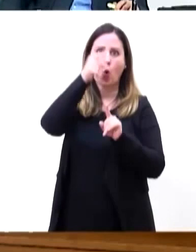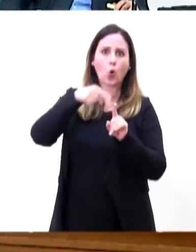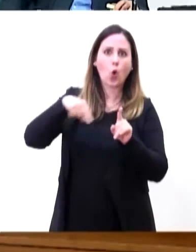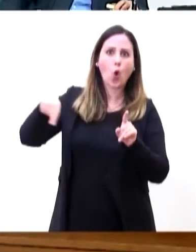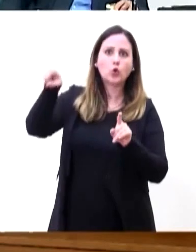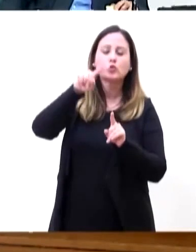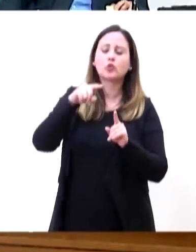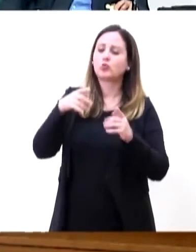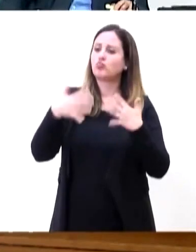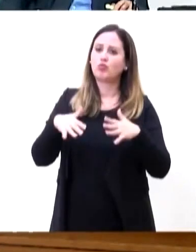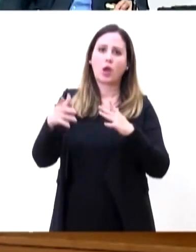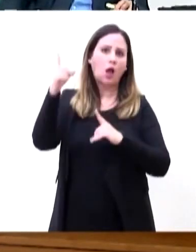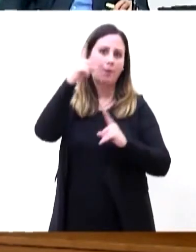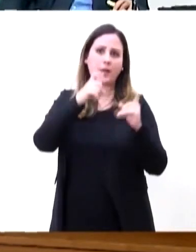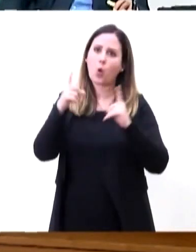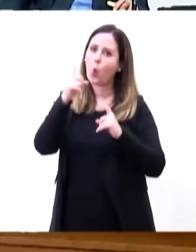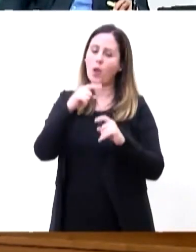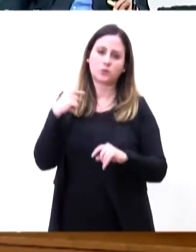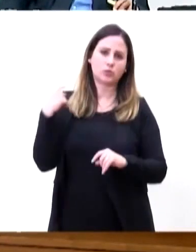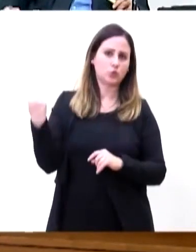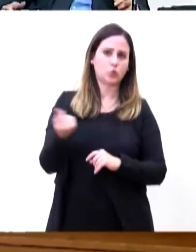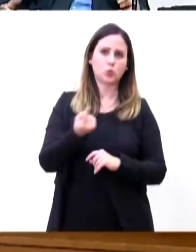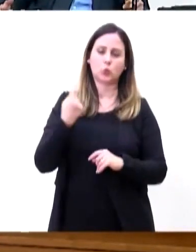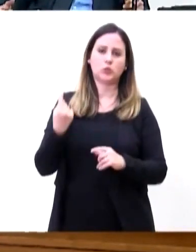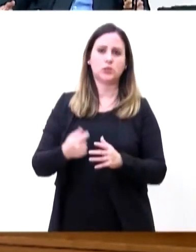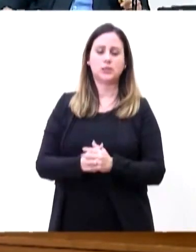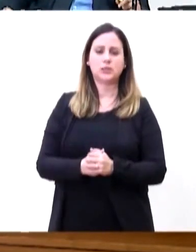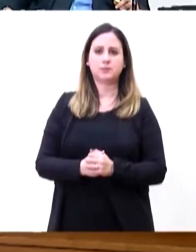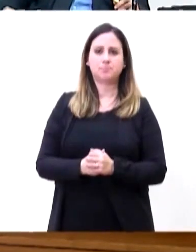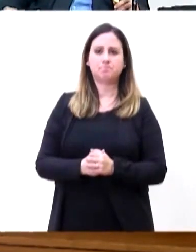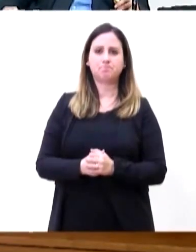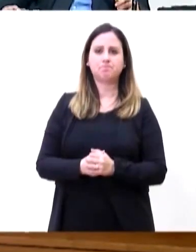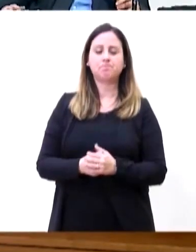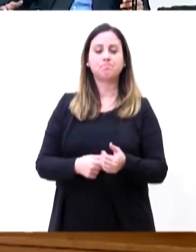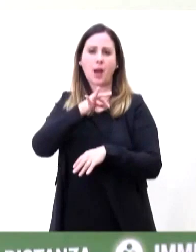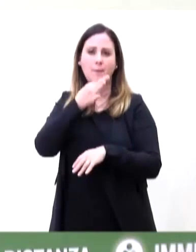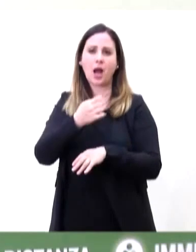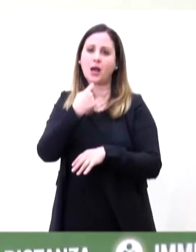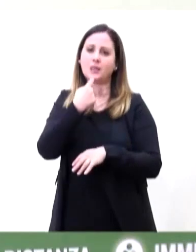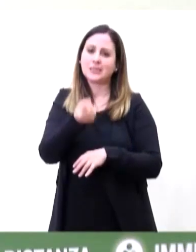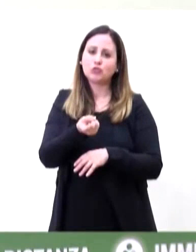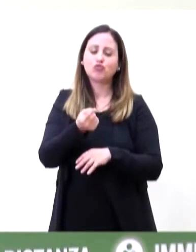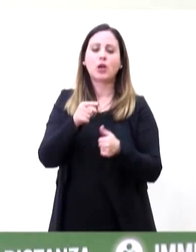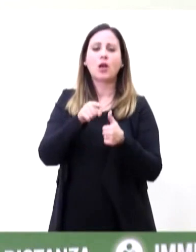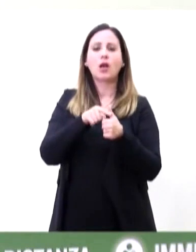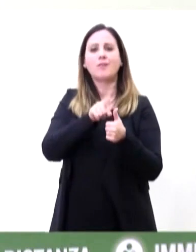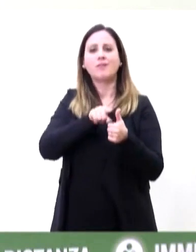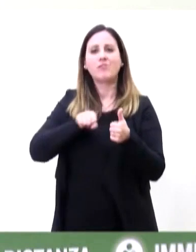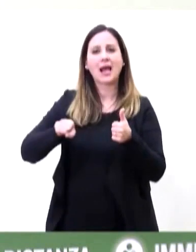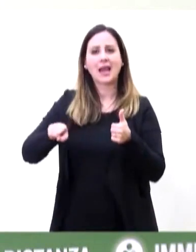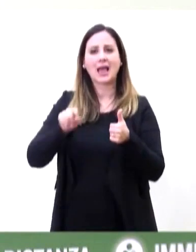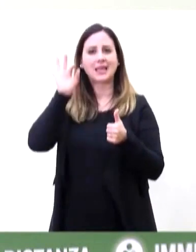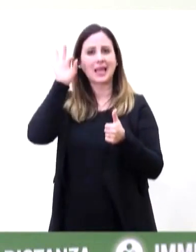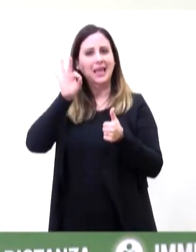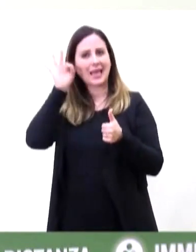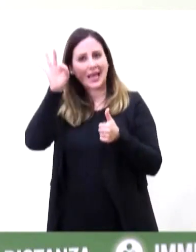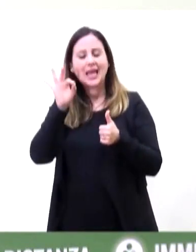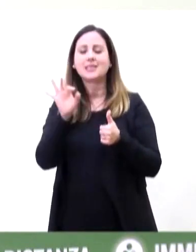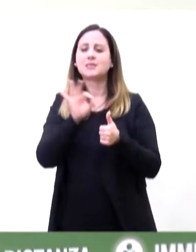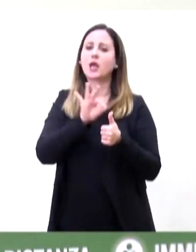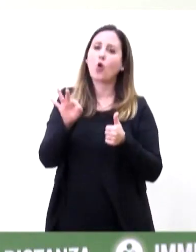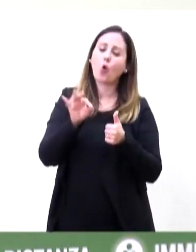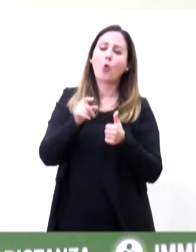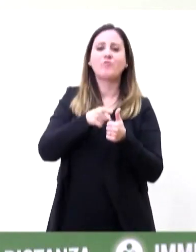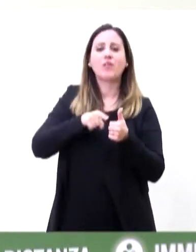precauzione. Quella che è più nota è la cosiddetta variante inglese o variante UK,